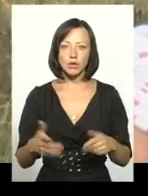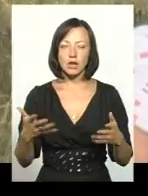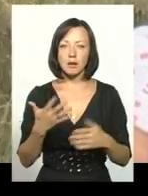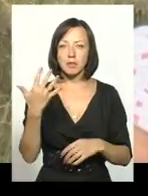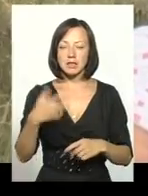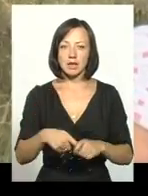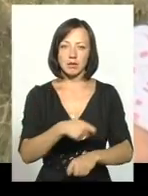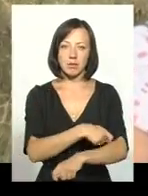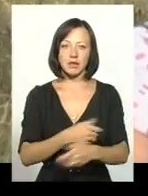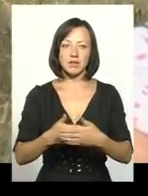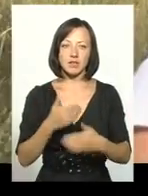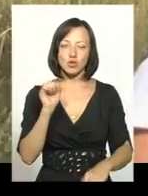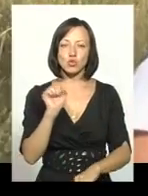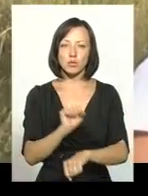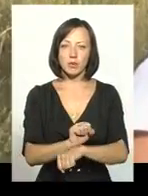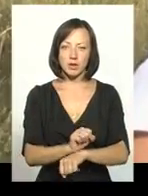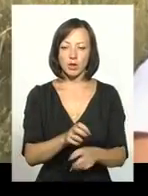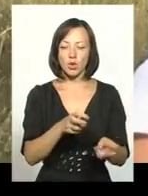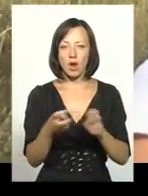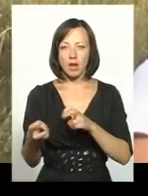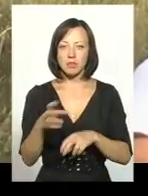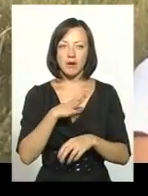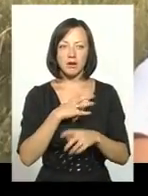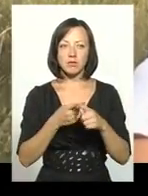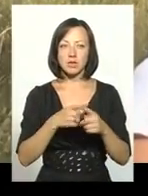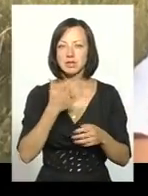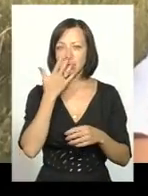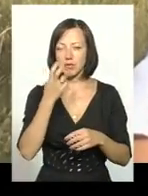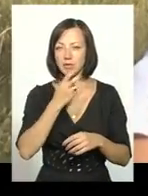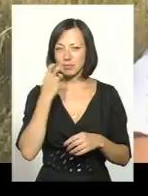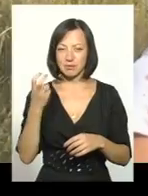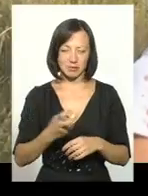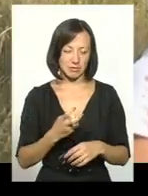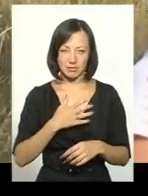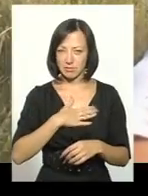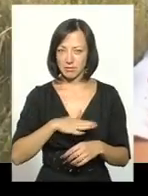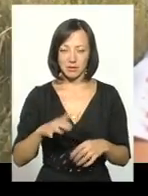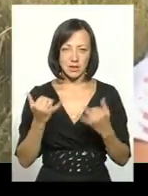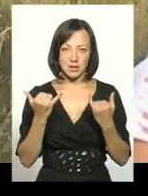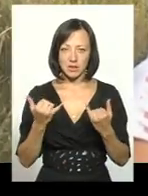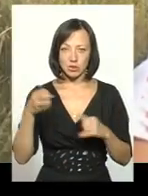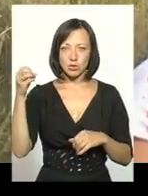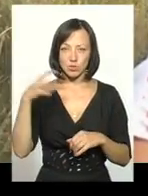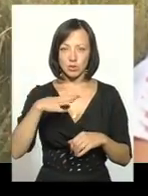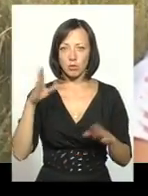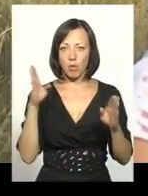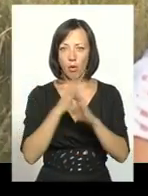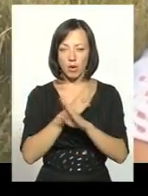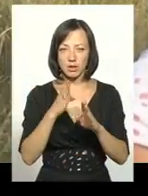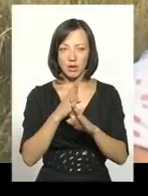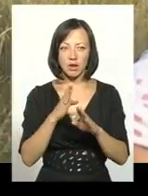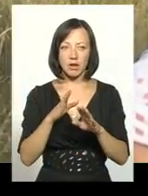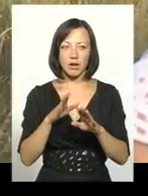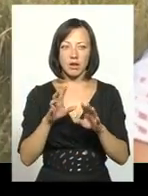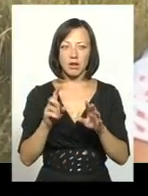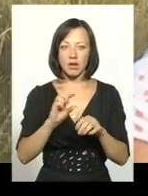метрів 50 від зупин. До хляти небагато, тому і запах неприємний стоїть. Зараз, то сьогодні сонячна погода, воно